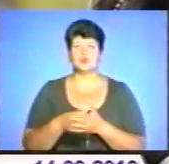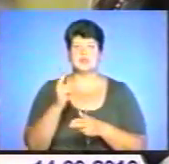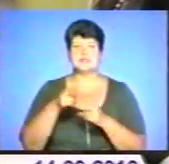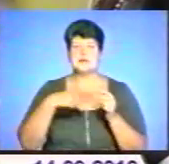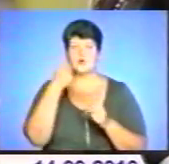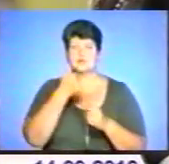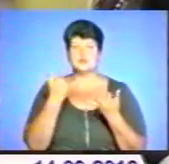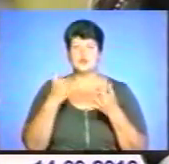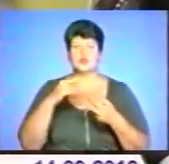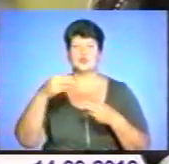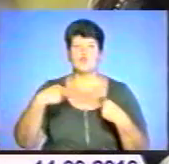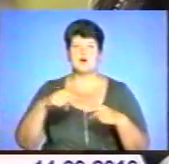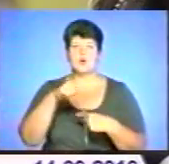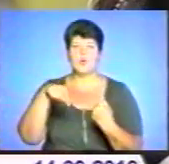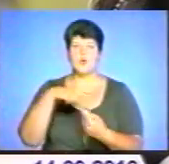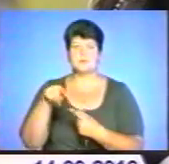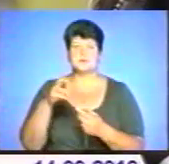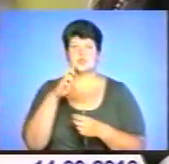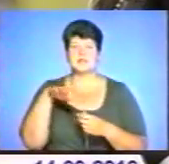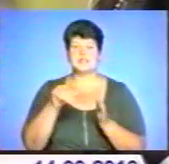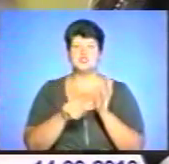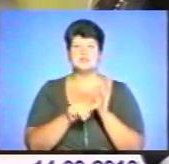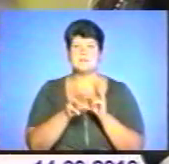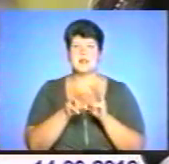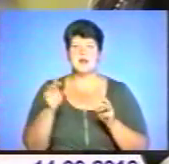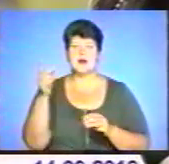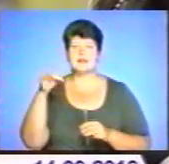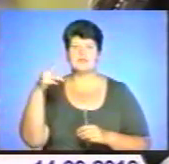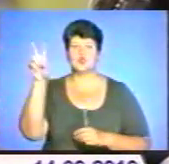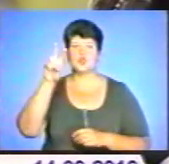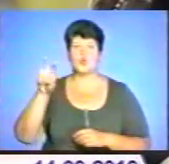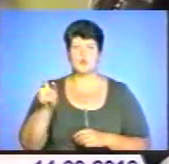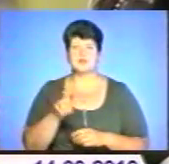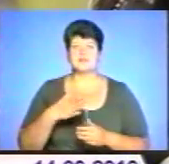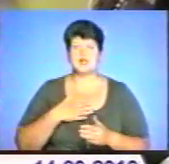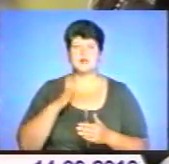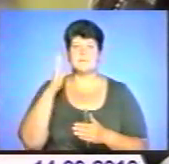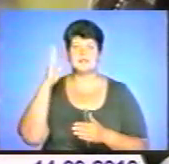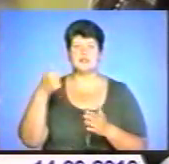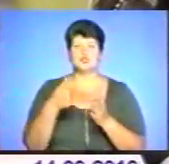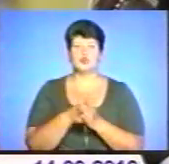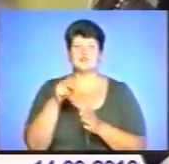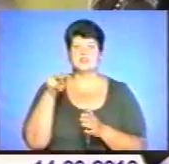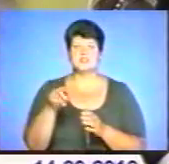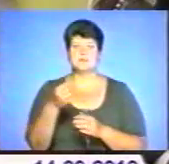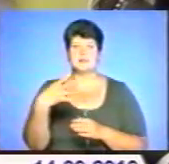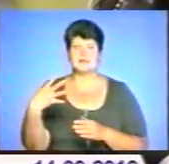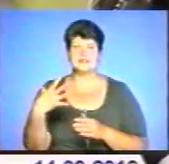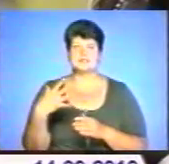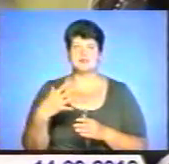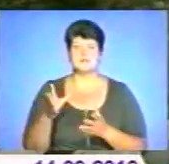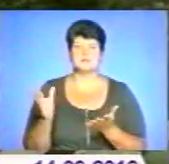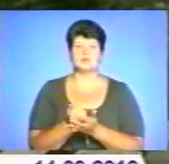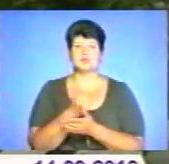На сьогодні товарообіг між країнами – 6,5 мільярдів доларів. Наша ж мета – до 2015-го досягти цифри у 20